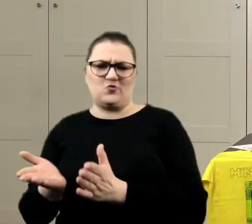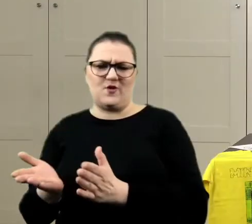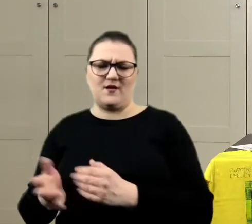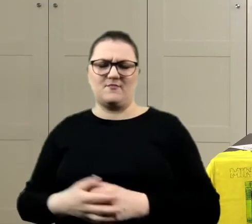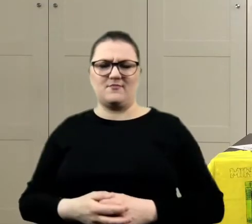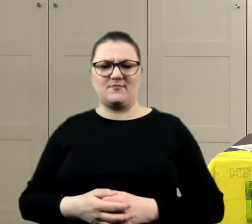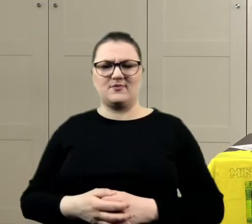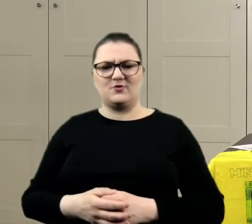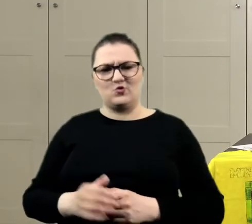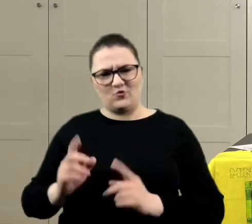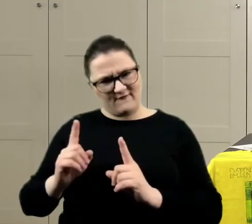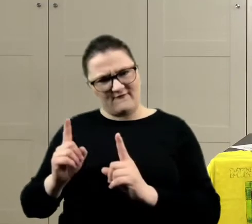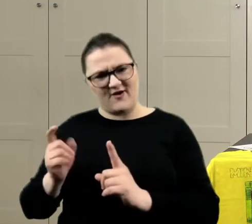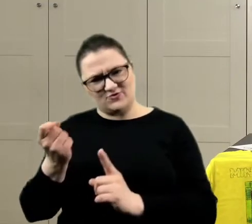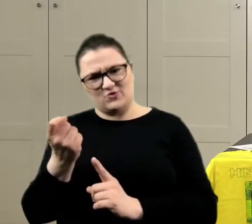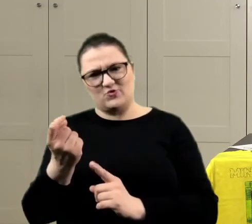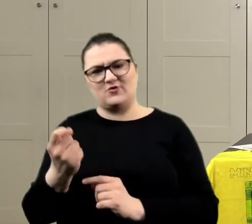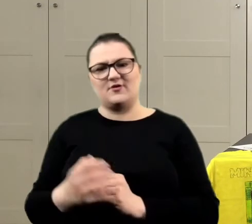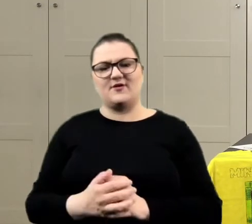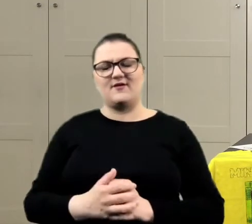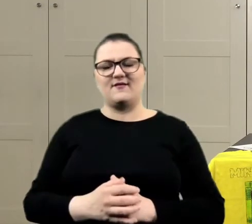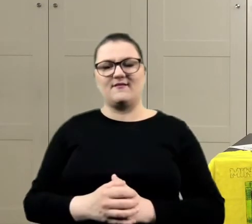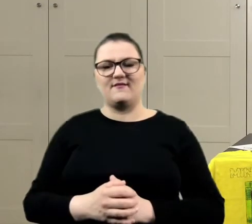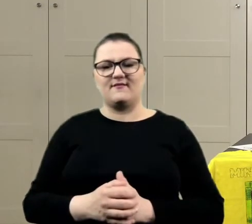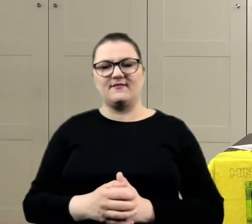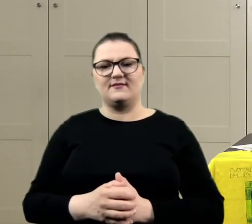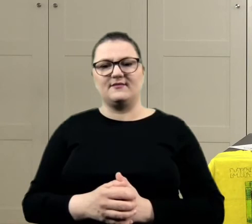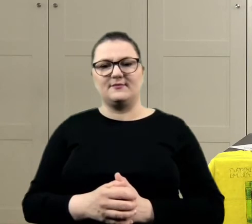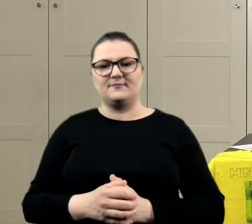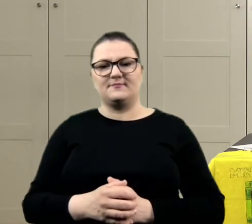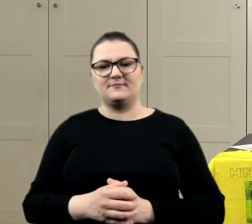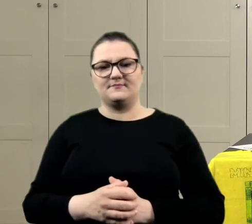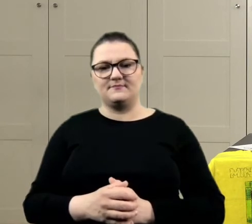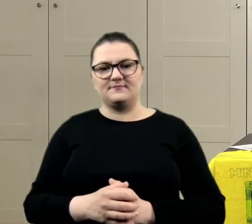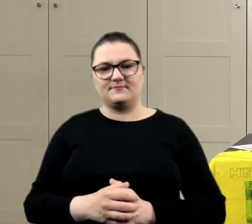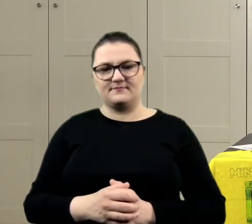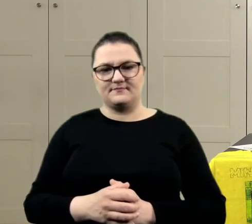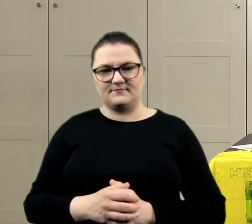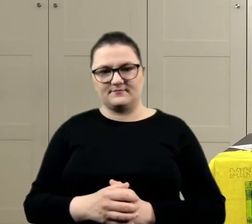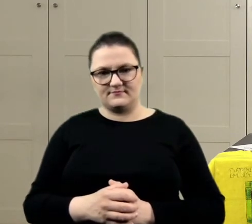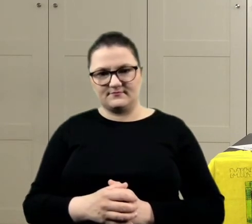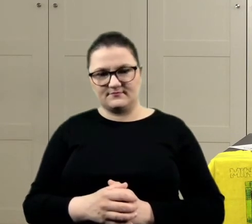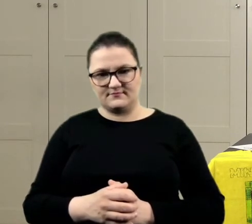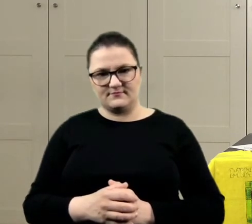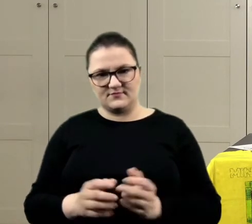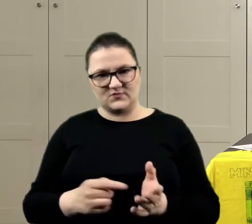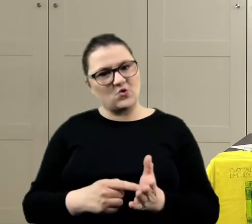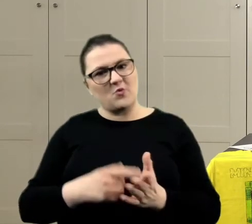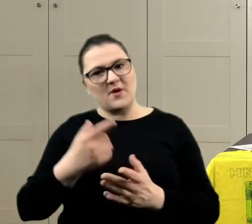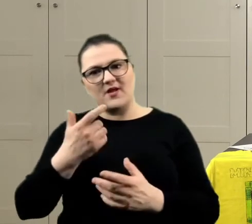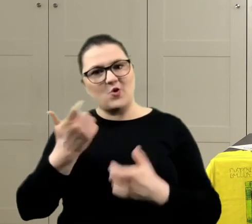no to uważaj troszkę, żeby nam tutaj nie wyszło za gruby.